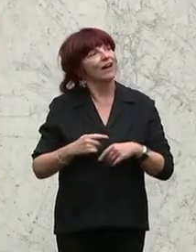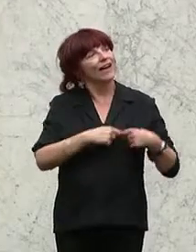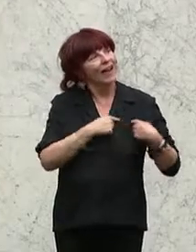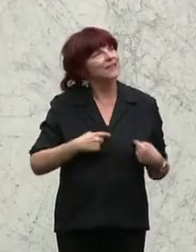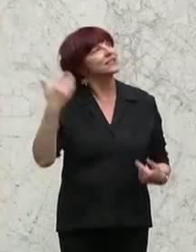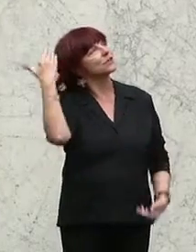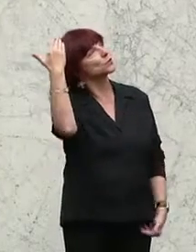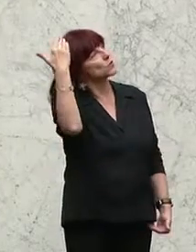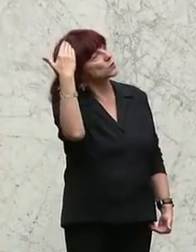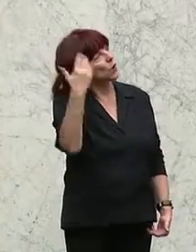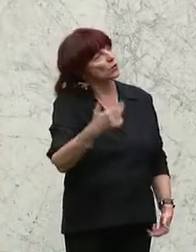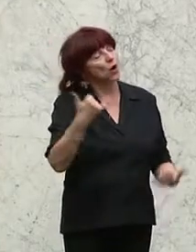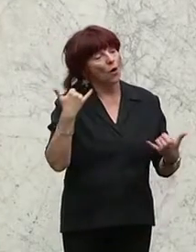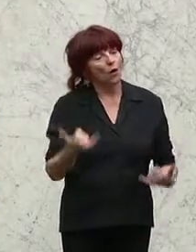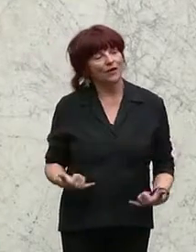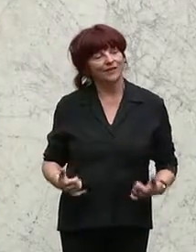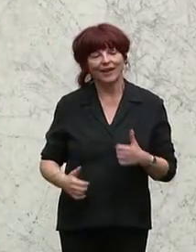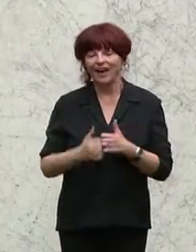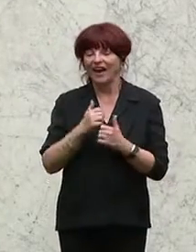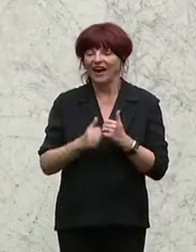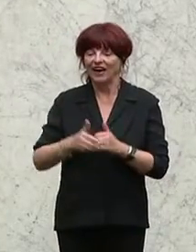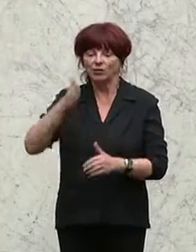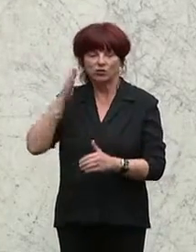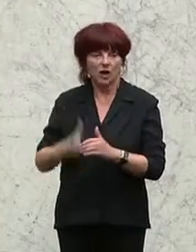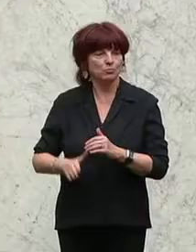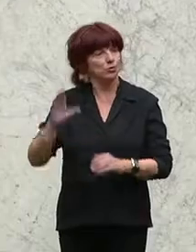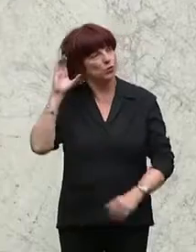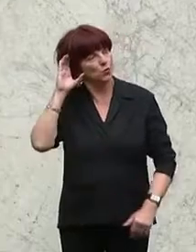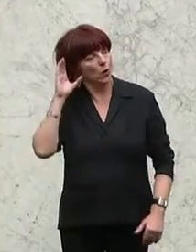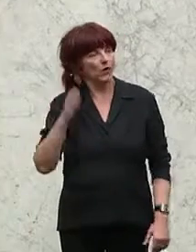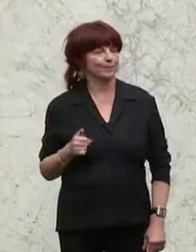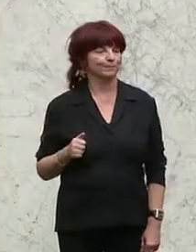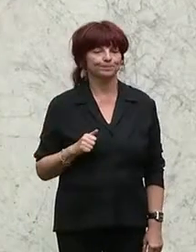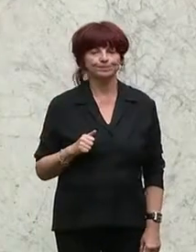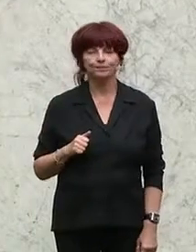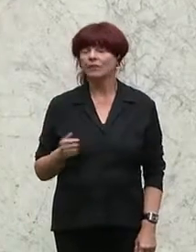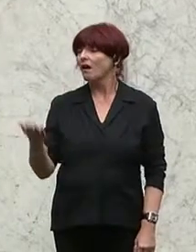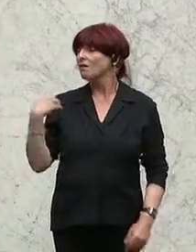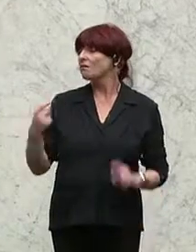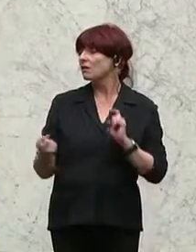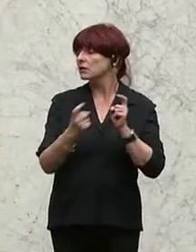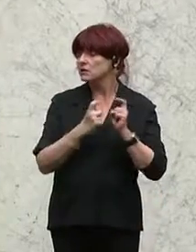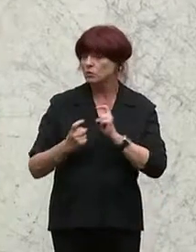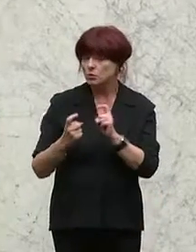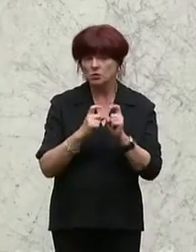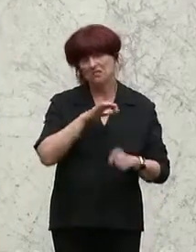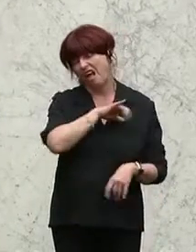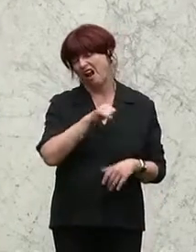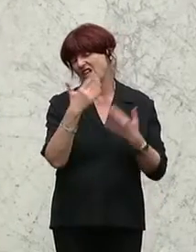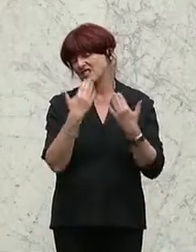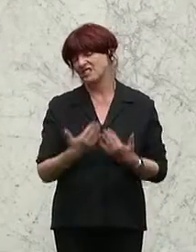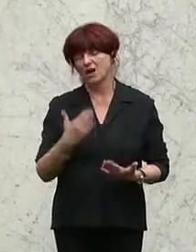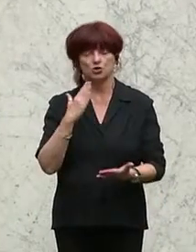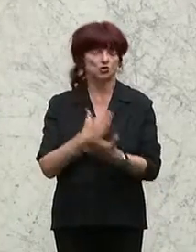Ihren Rechnungsabschluss, zuhorcht. Wir haben jetzt diskutiert darüber, ich glaube es sind alle Zahlen genannt worden,